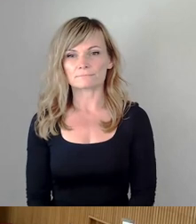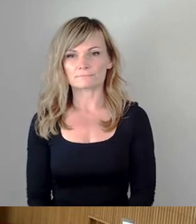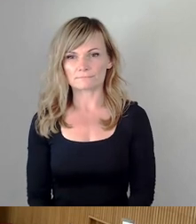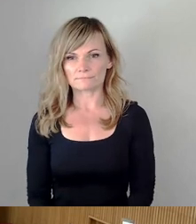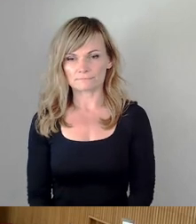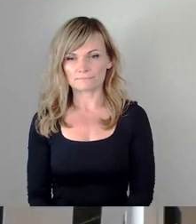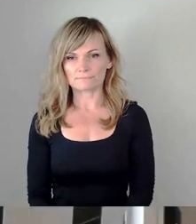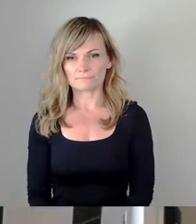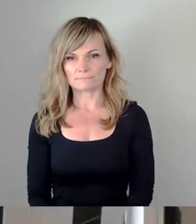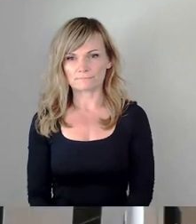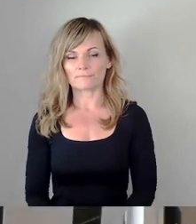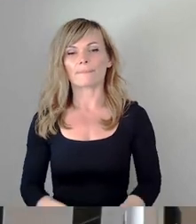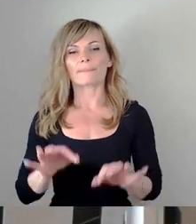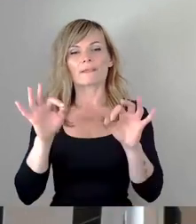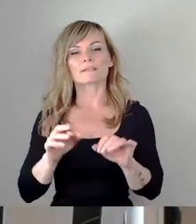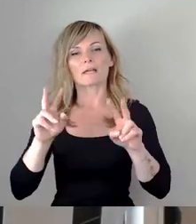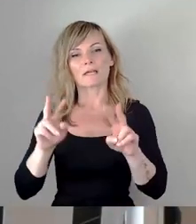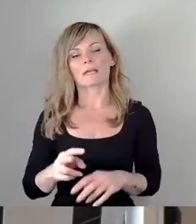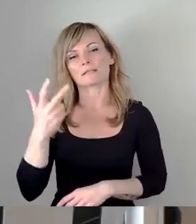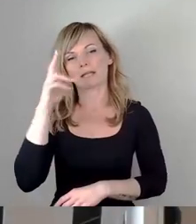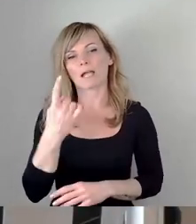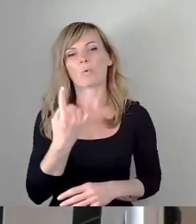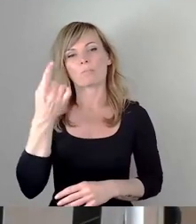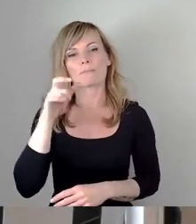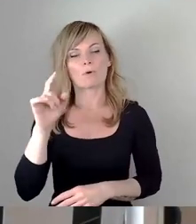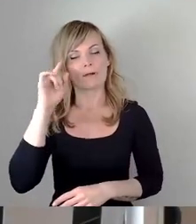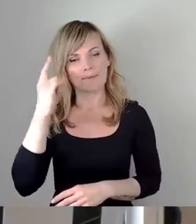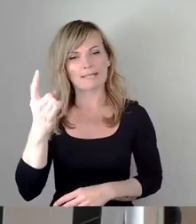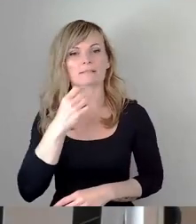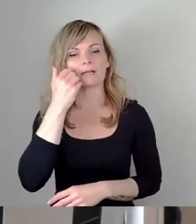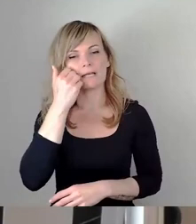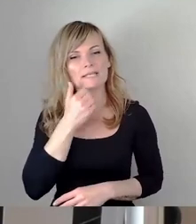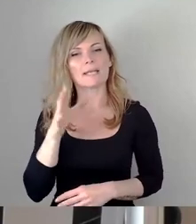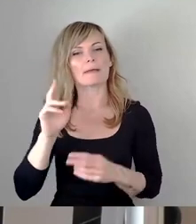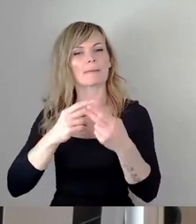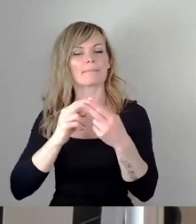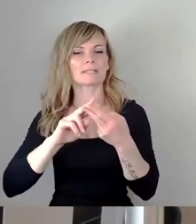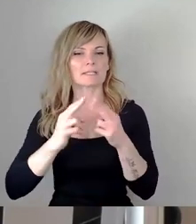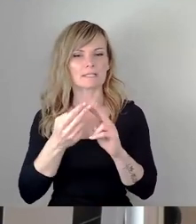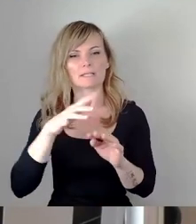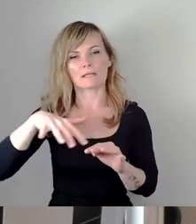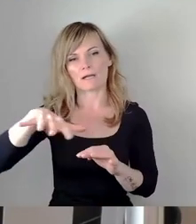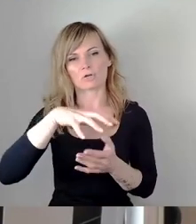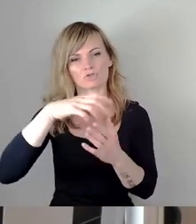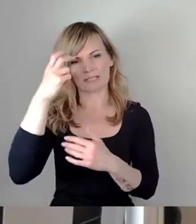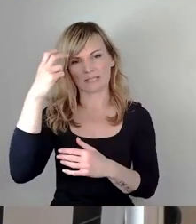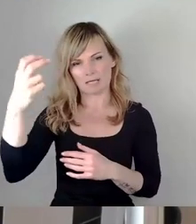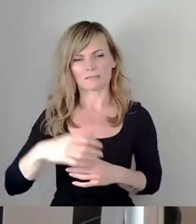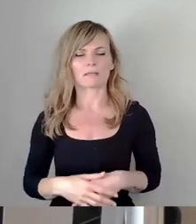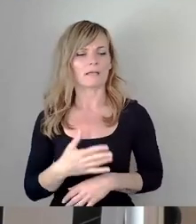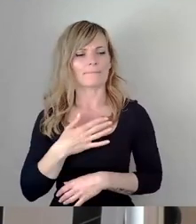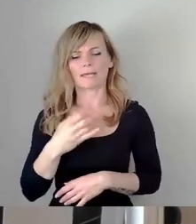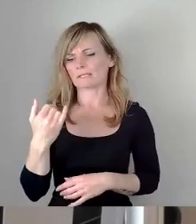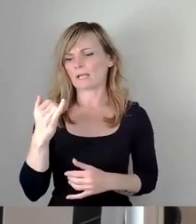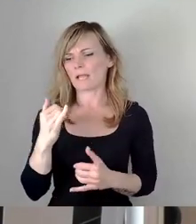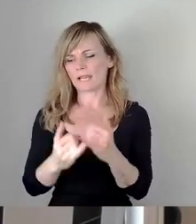Sehr geehrter Herr Oberbürgermeister, liebe Mitglieder des Stadtrates, Meine letzte Rede ist